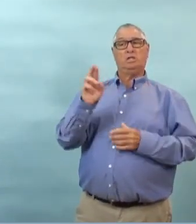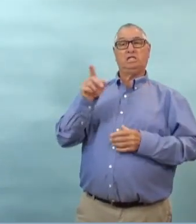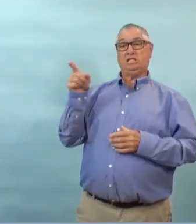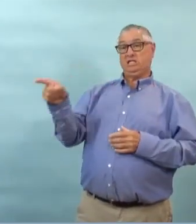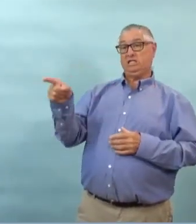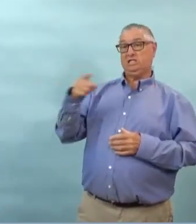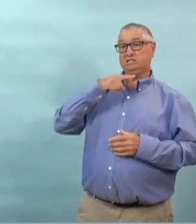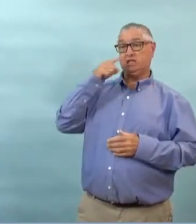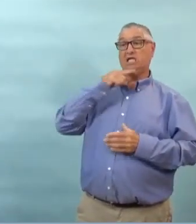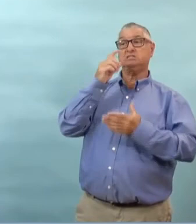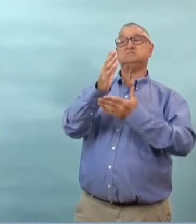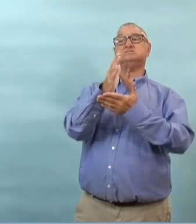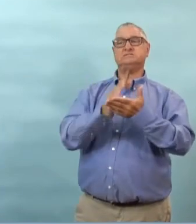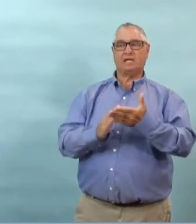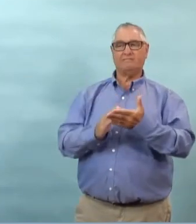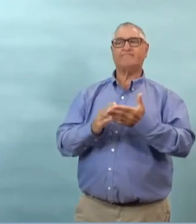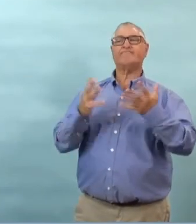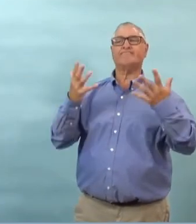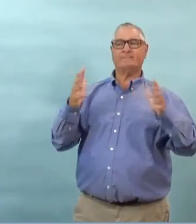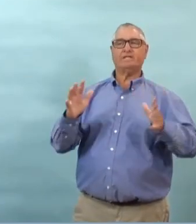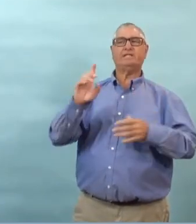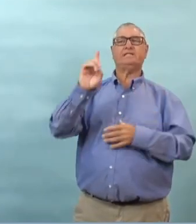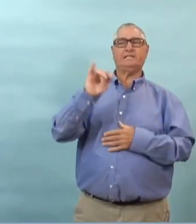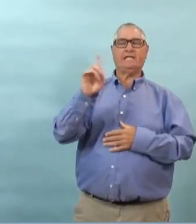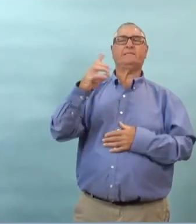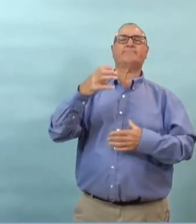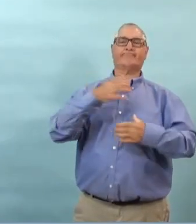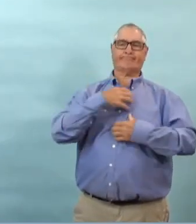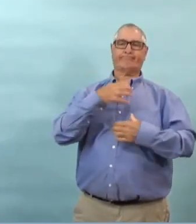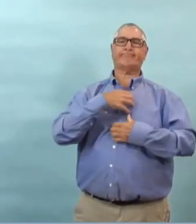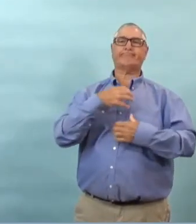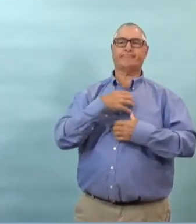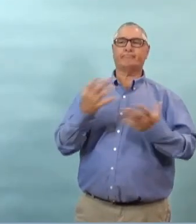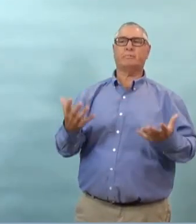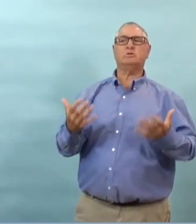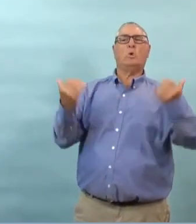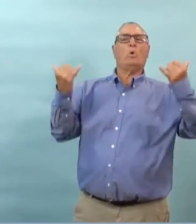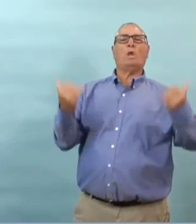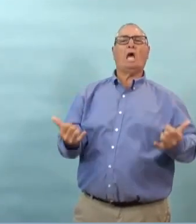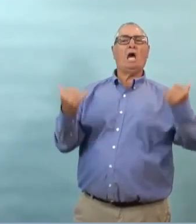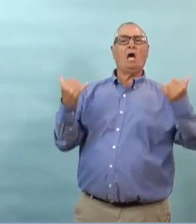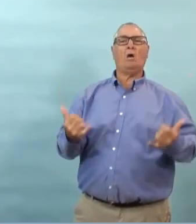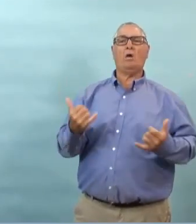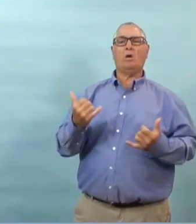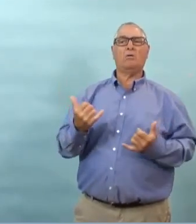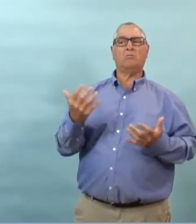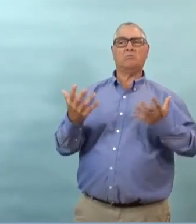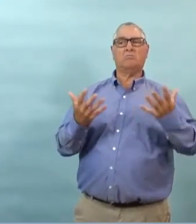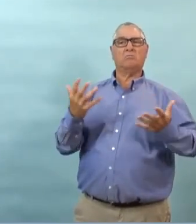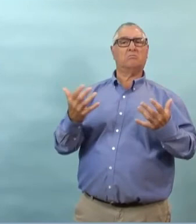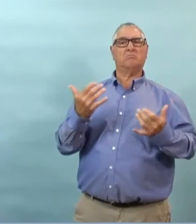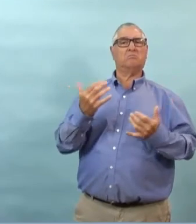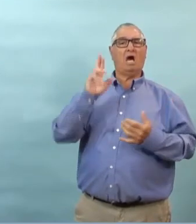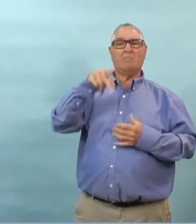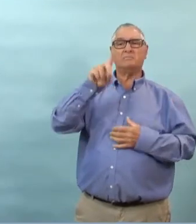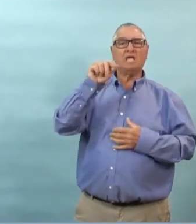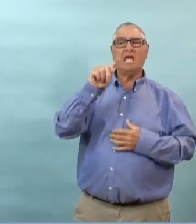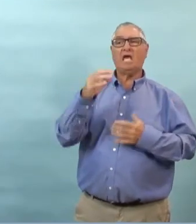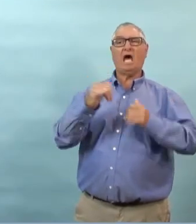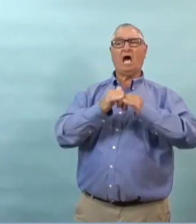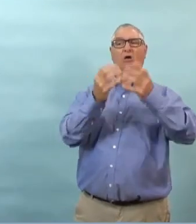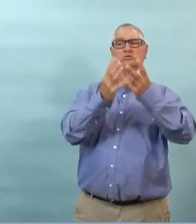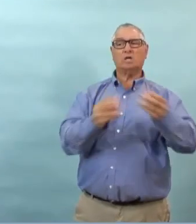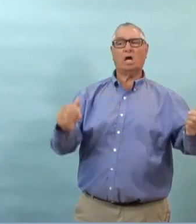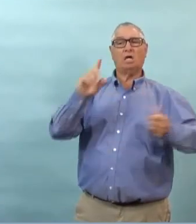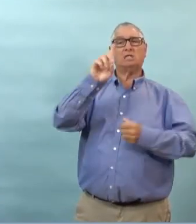et le docteur au sein a dit que il y avait eu des plaintes à ce sujet que ça devenait un problème alors c'est quoi